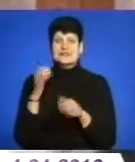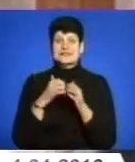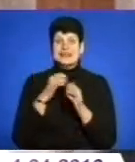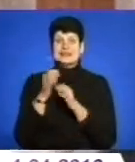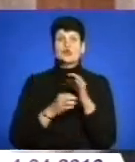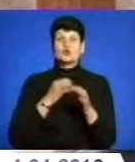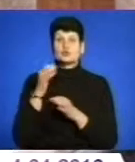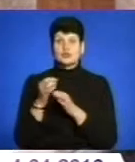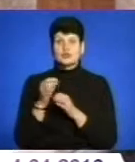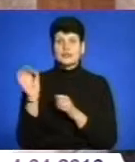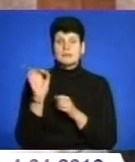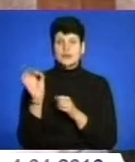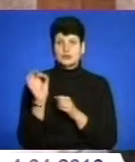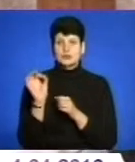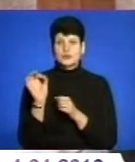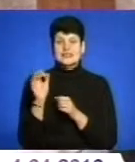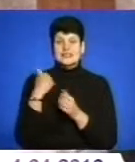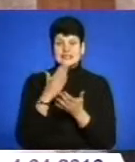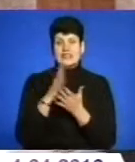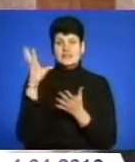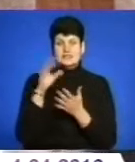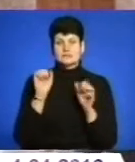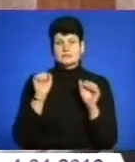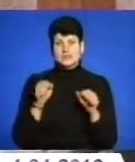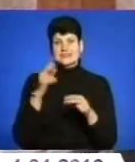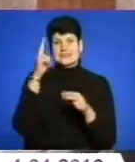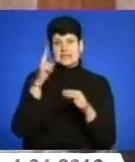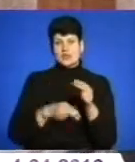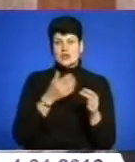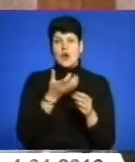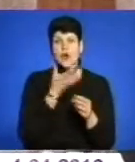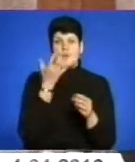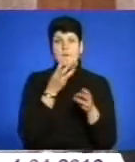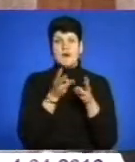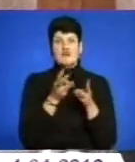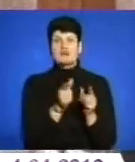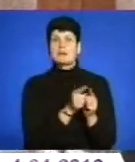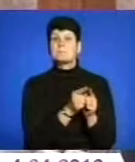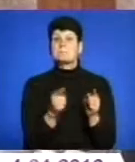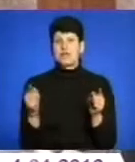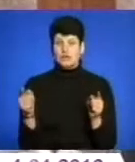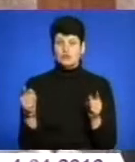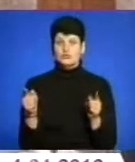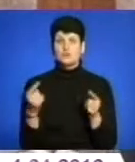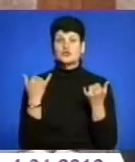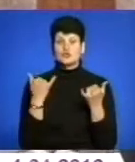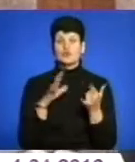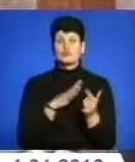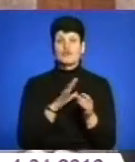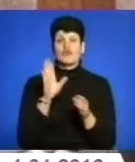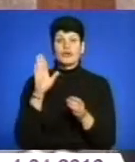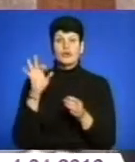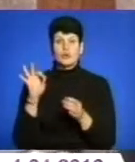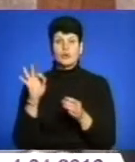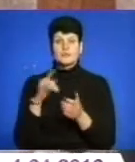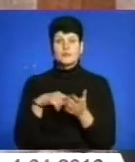середньодобової температури є всі підстави нам завершити опалювальний період. І сьогодні було виконуючим обов'язки міського голови